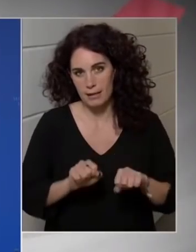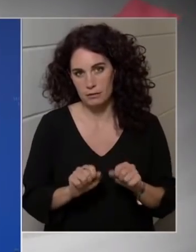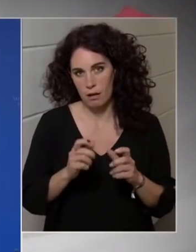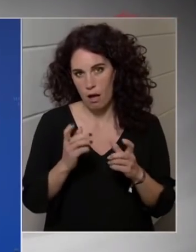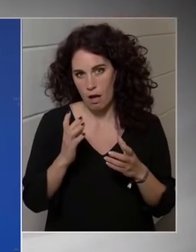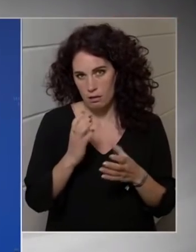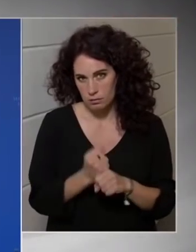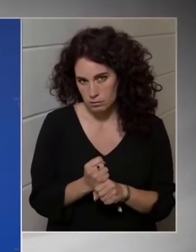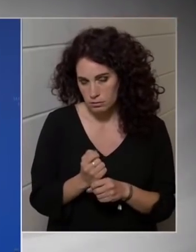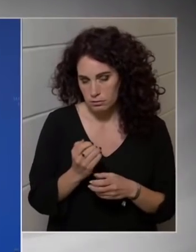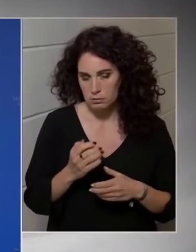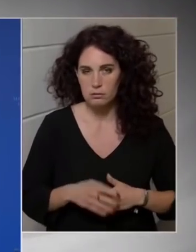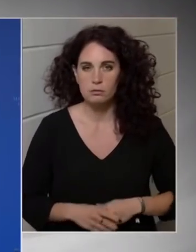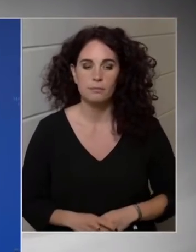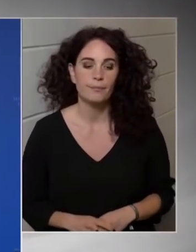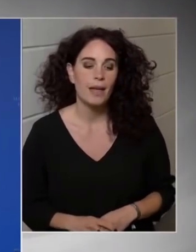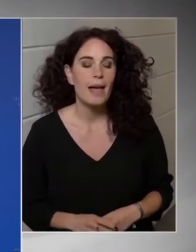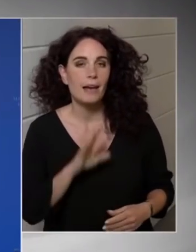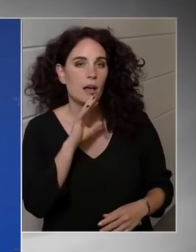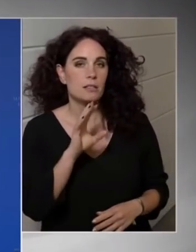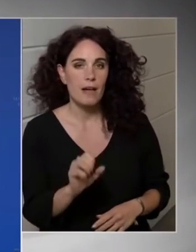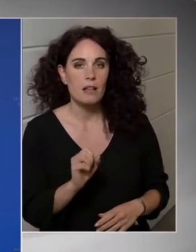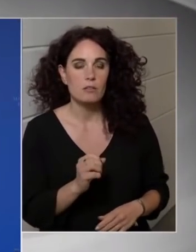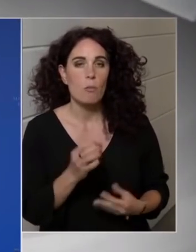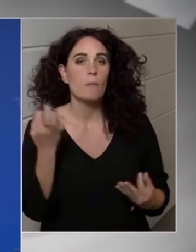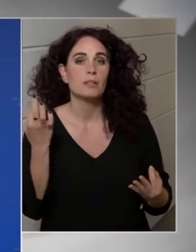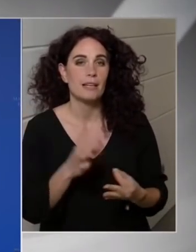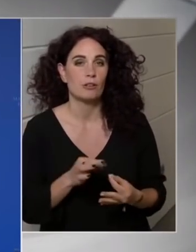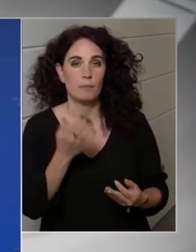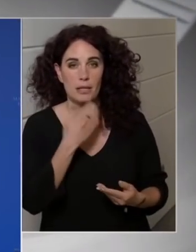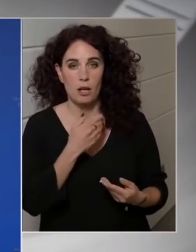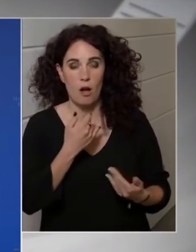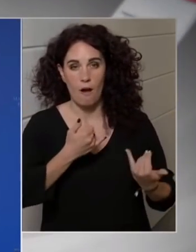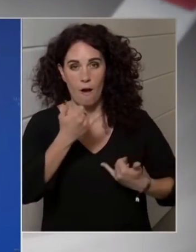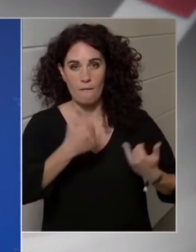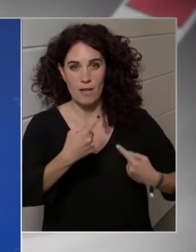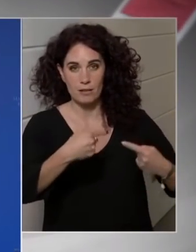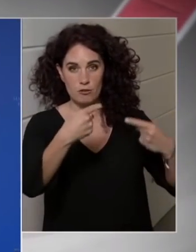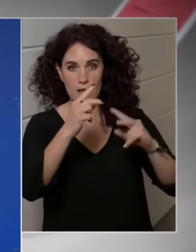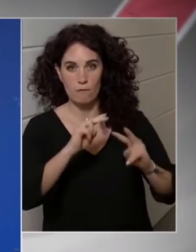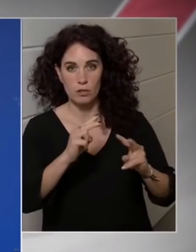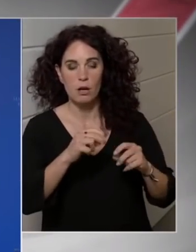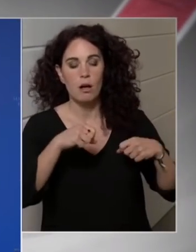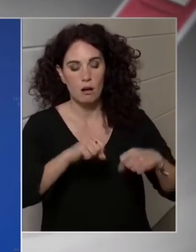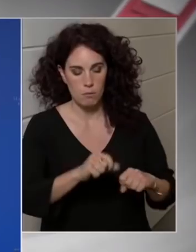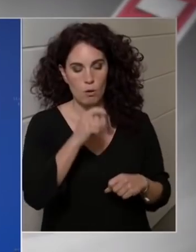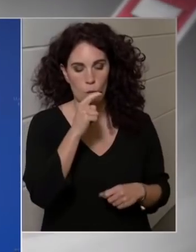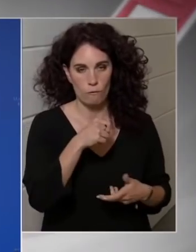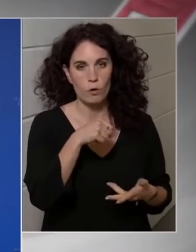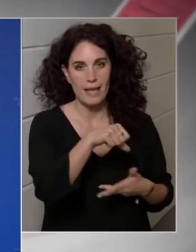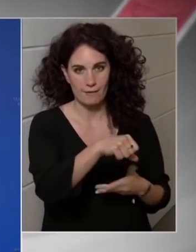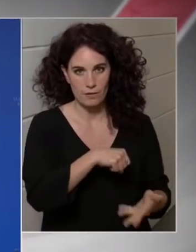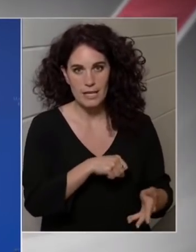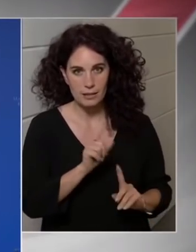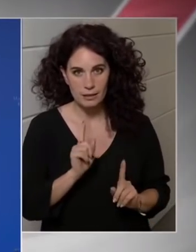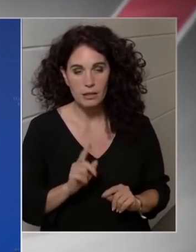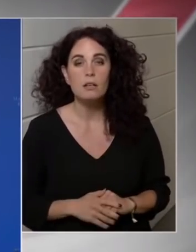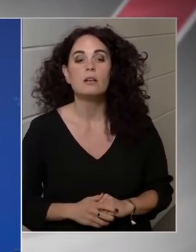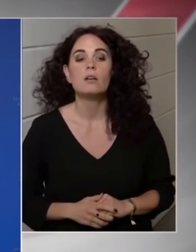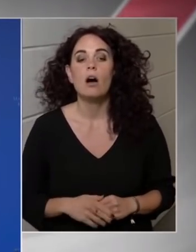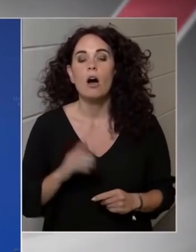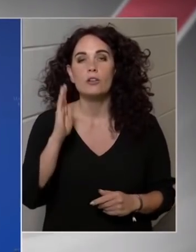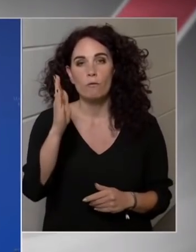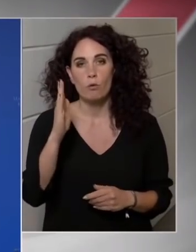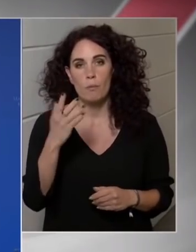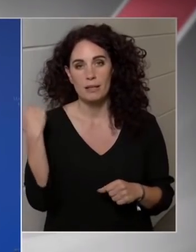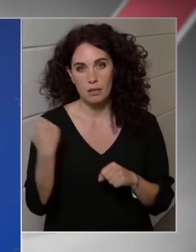hogy abban az esetben, ha verseny van, akkor a bankok fogják kifizetni. A jövőben azon dolgozunk,